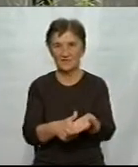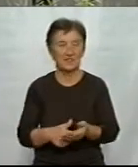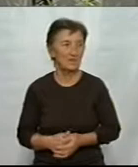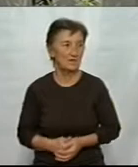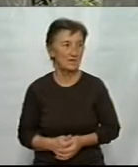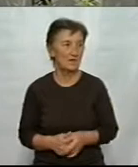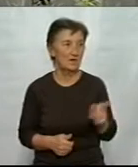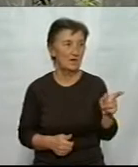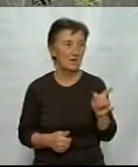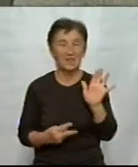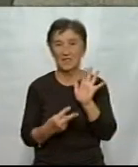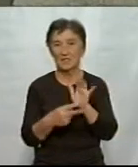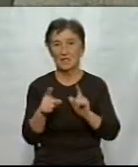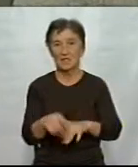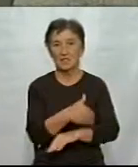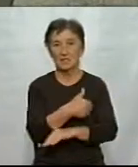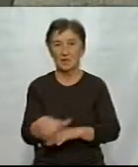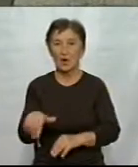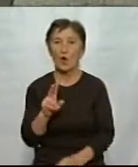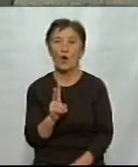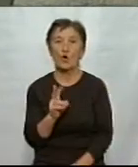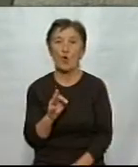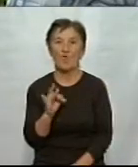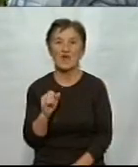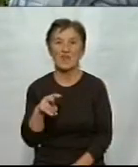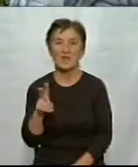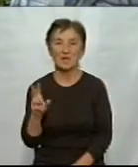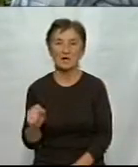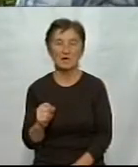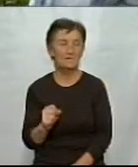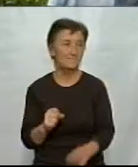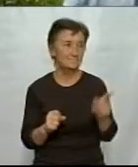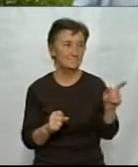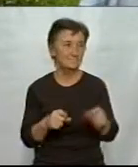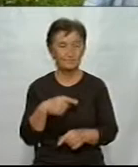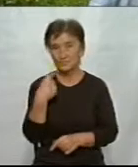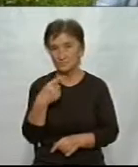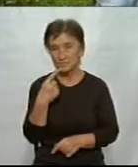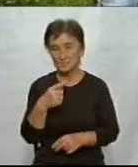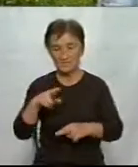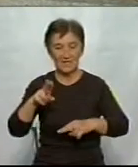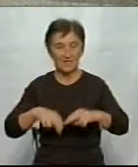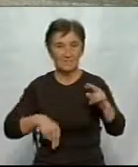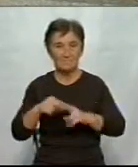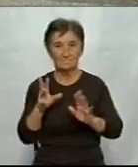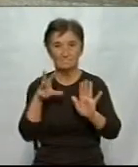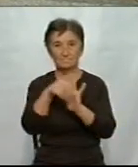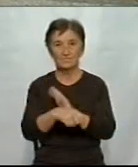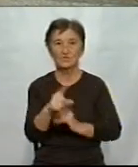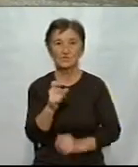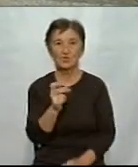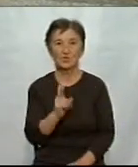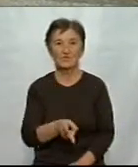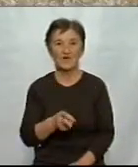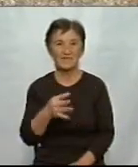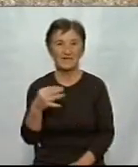самиповерхова недобудова на вулиці Юрія Коваленка у Кропивницькому. Кропивничанин Петро Прохоренко каже, в будівництво вніс 120 тисяч гривень.